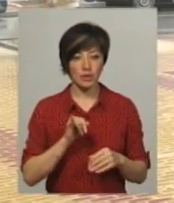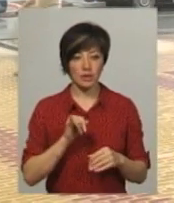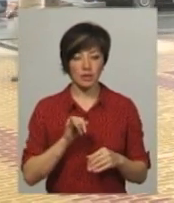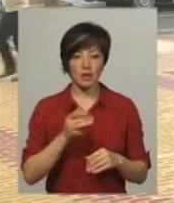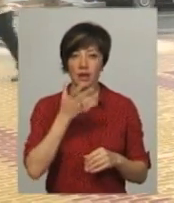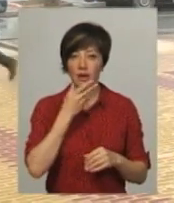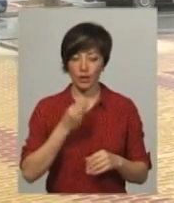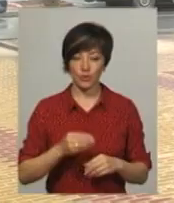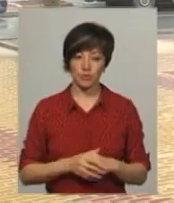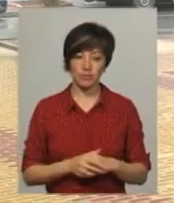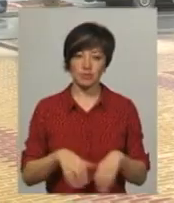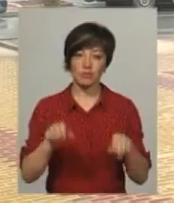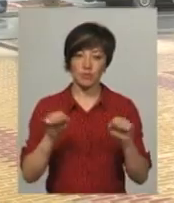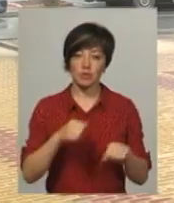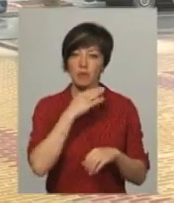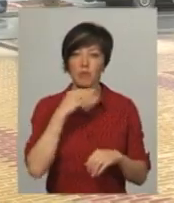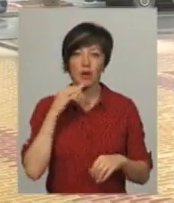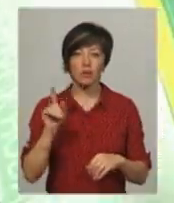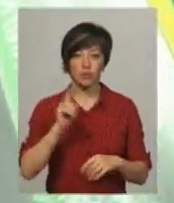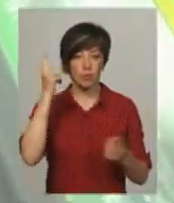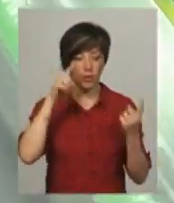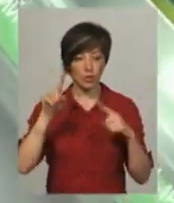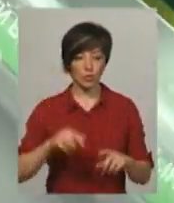гарну. Можна багато чого придумати.